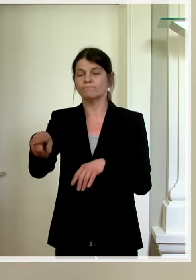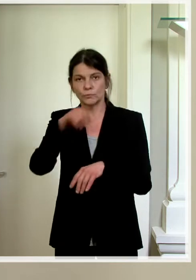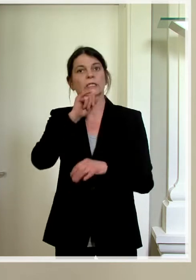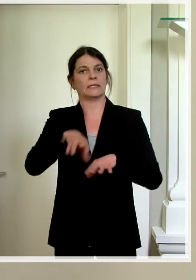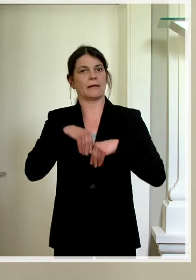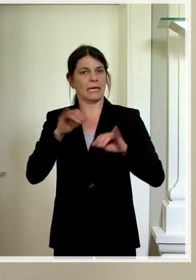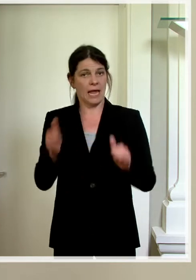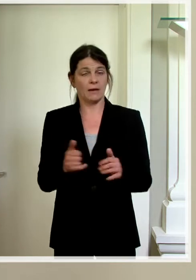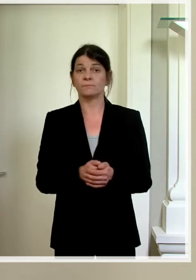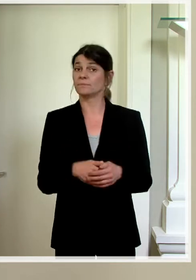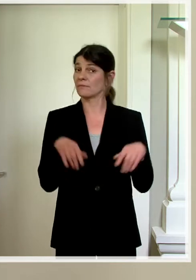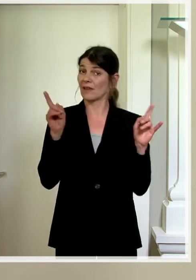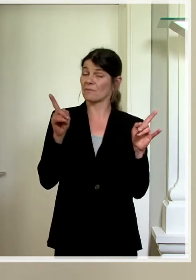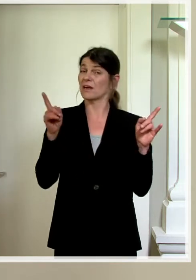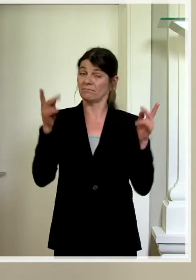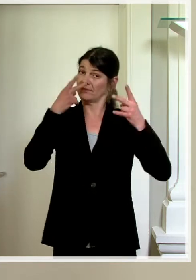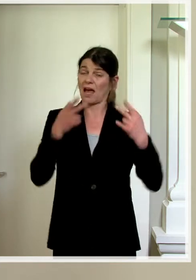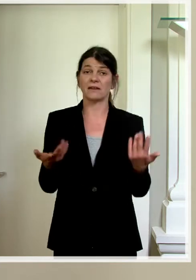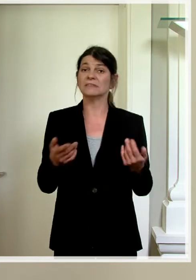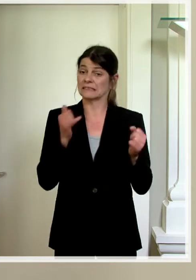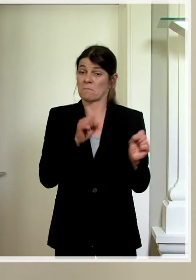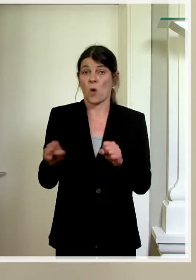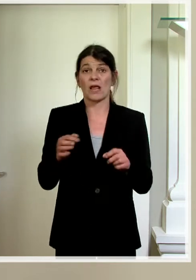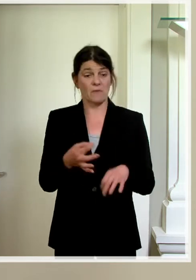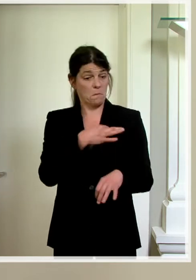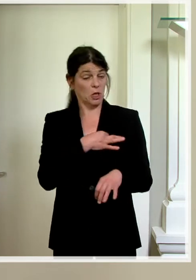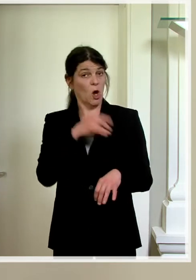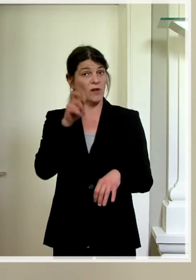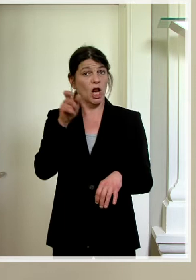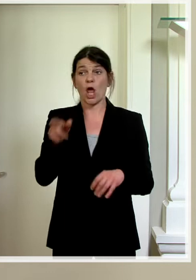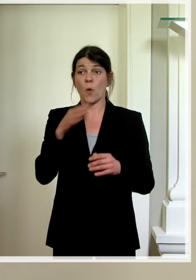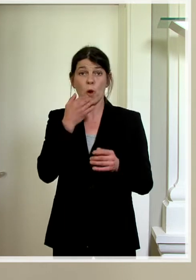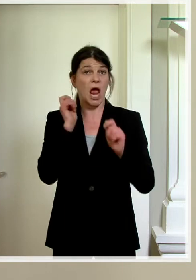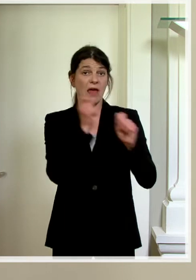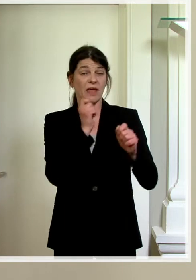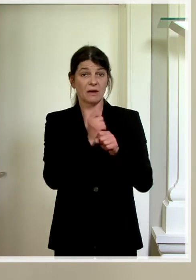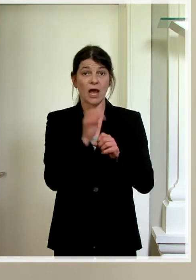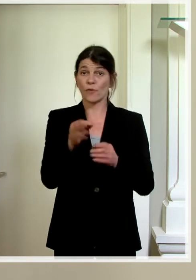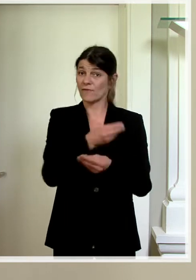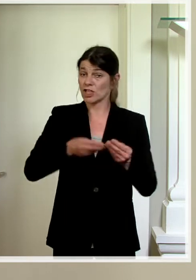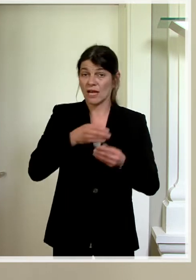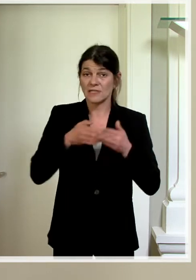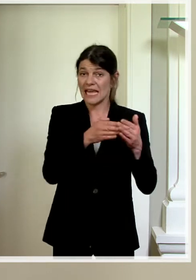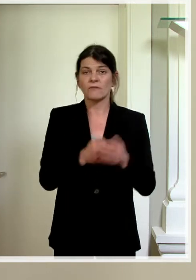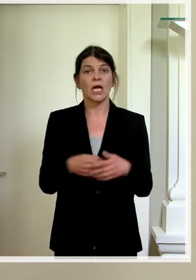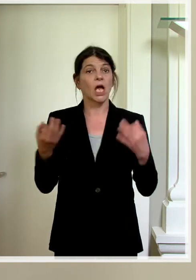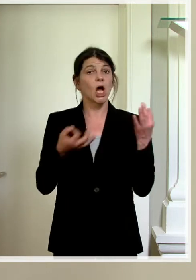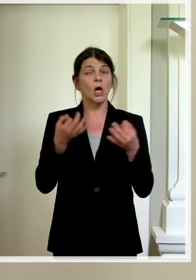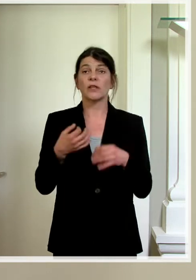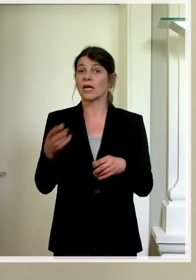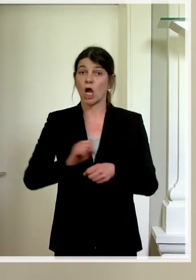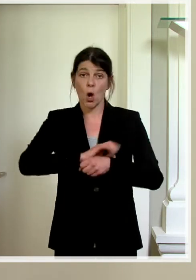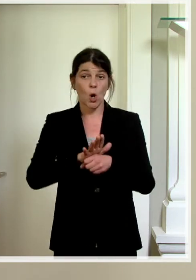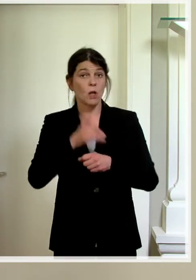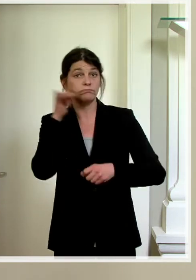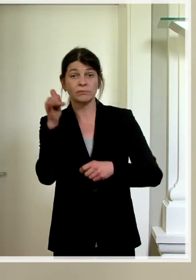Allerdings ist nicht ausgeschlossen, dass Betroffene noch keinen Antrag für Wirtschaftshilfe gestellt oder sich über die Corona-Hotline